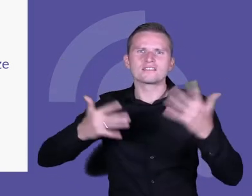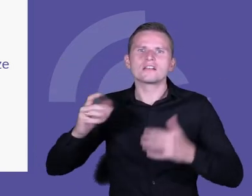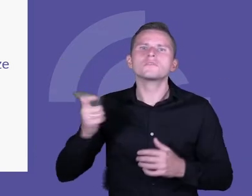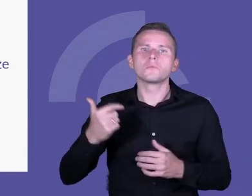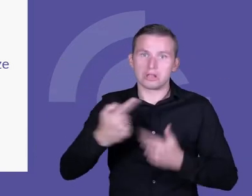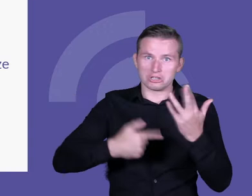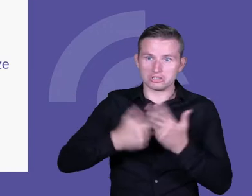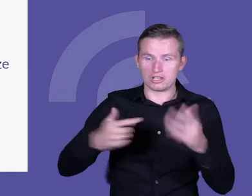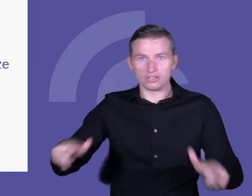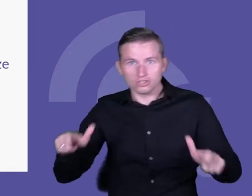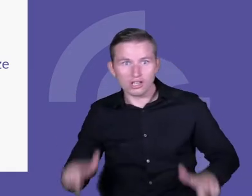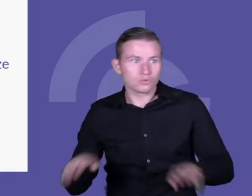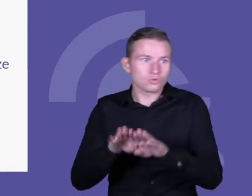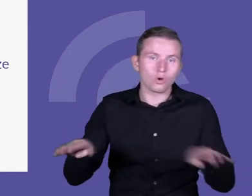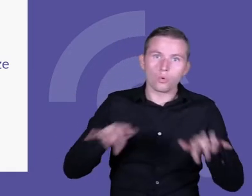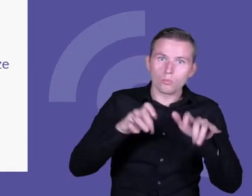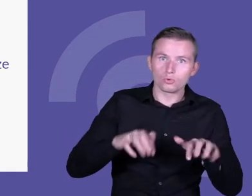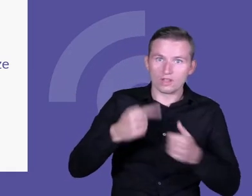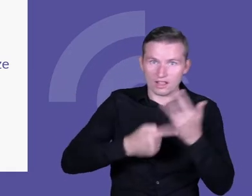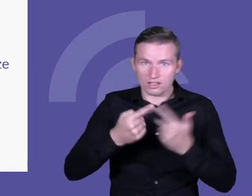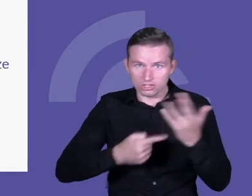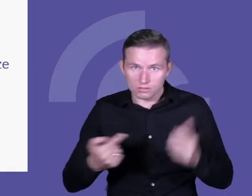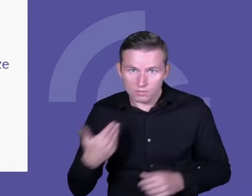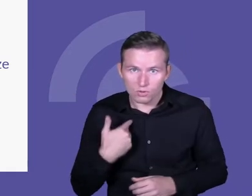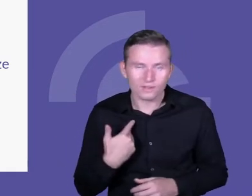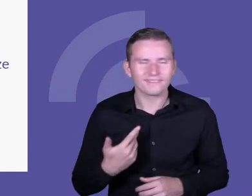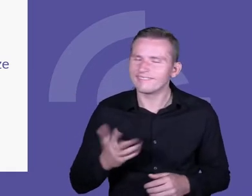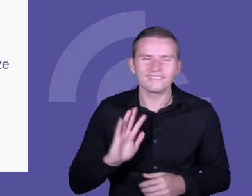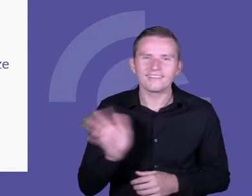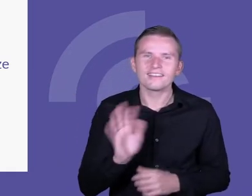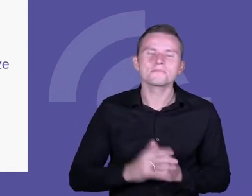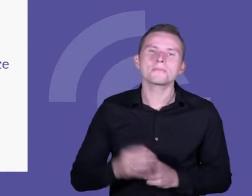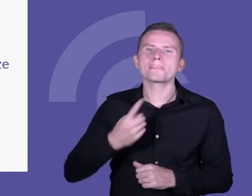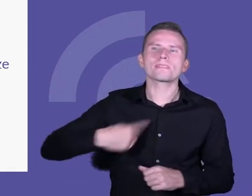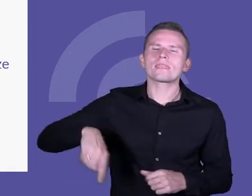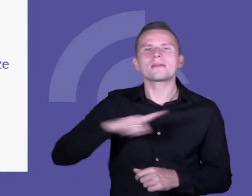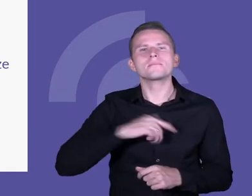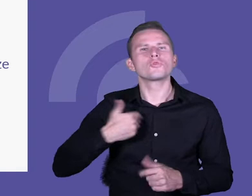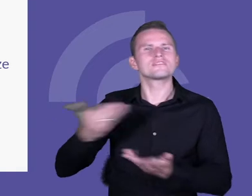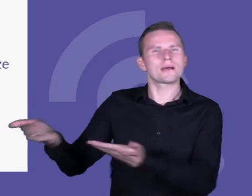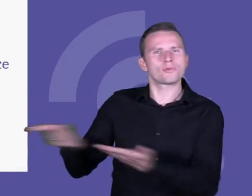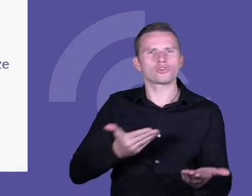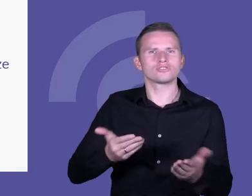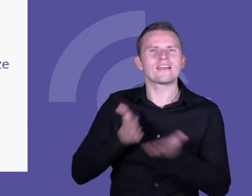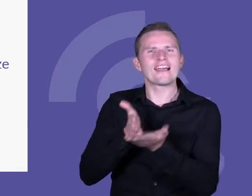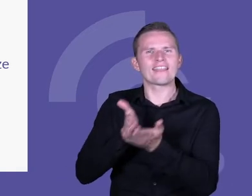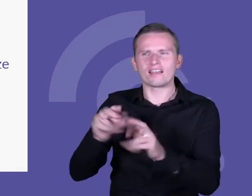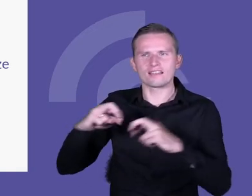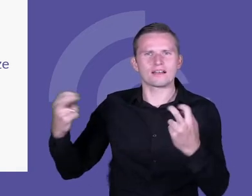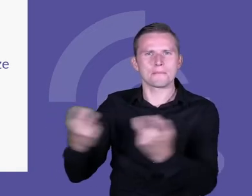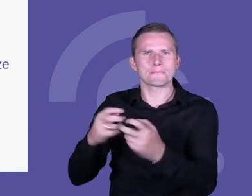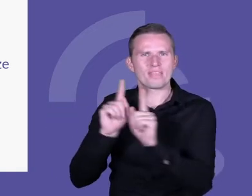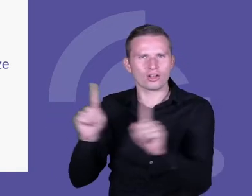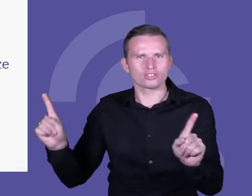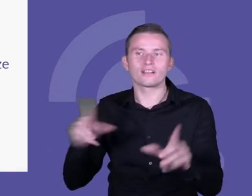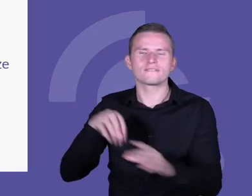stołów czy komputerów, tylko to było takie zaproszenie Rady Pedagogicznej, dyrektora, do